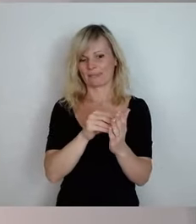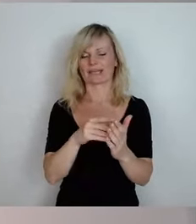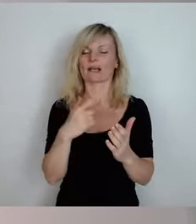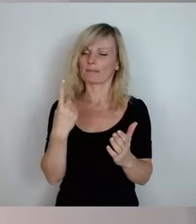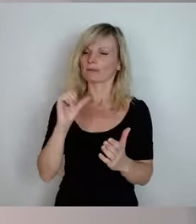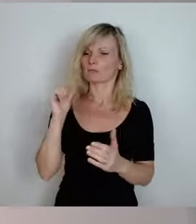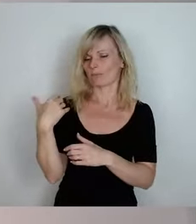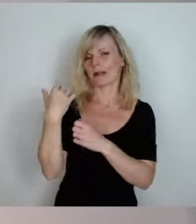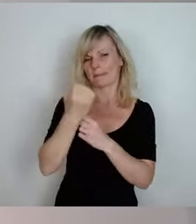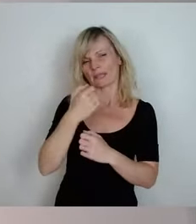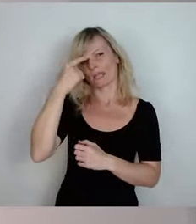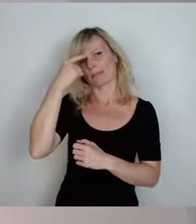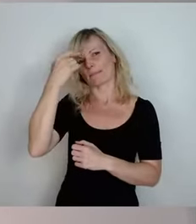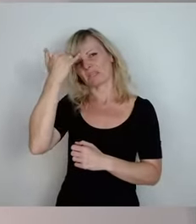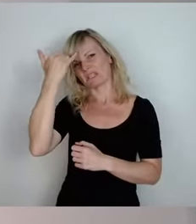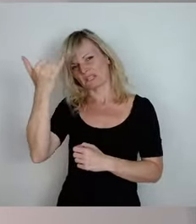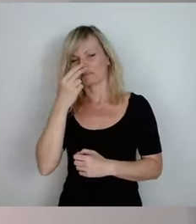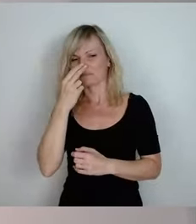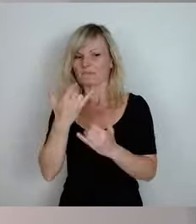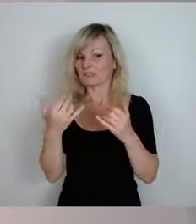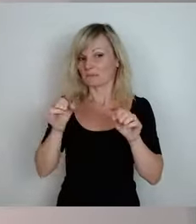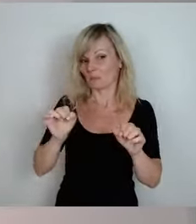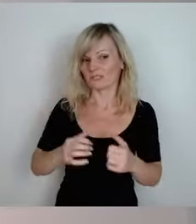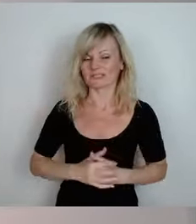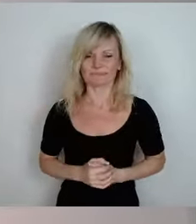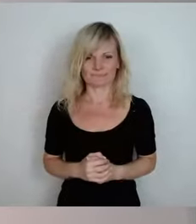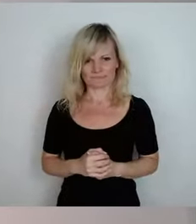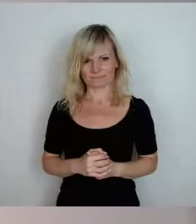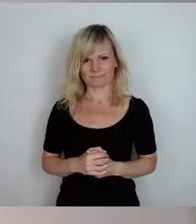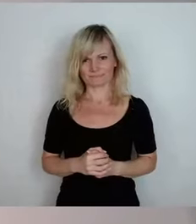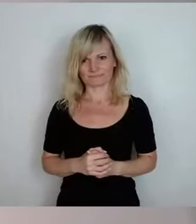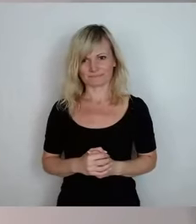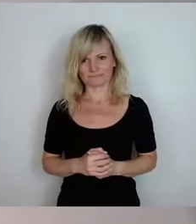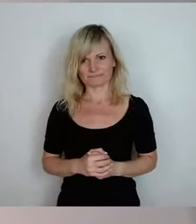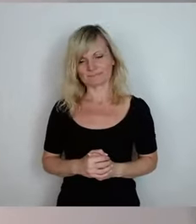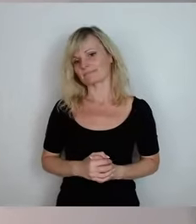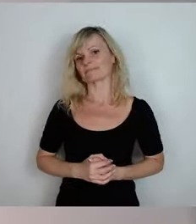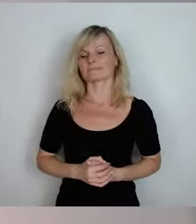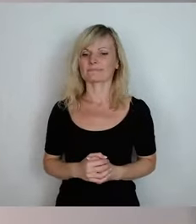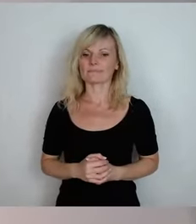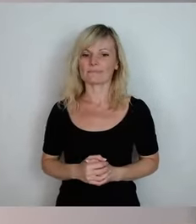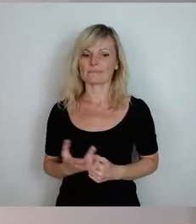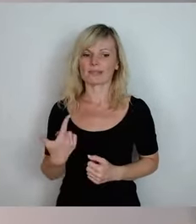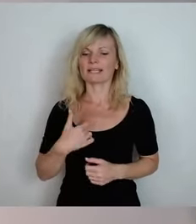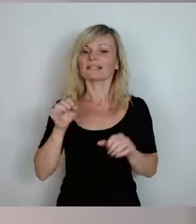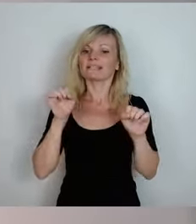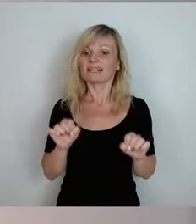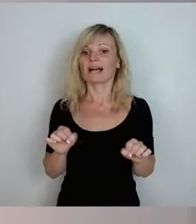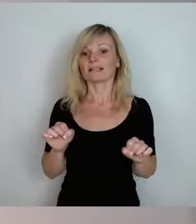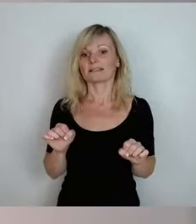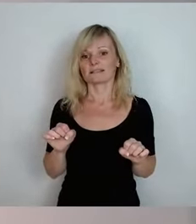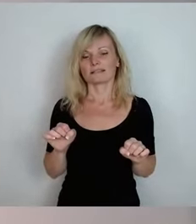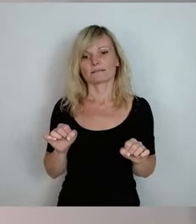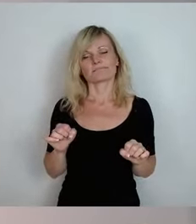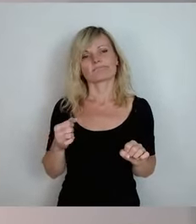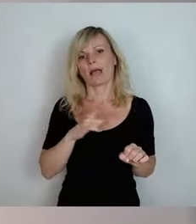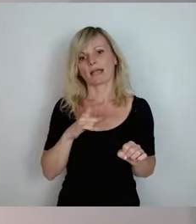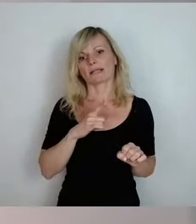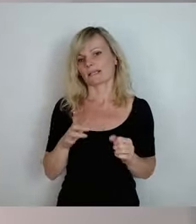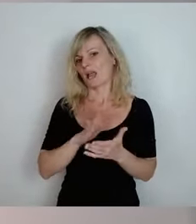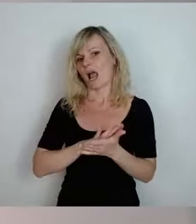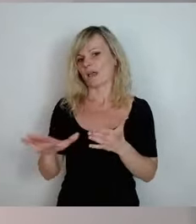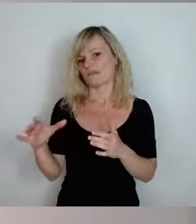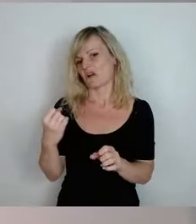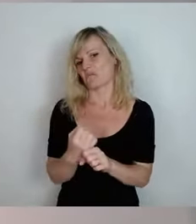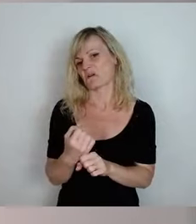schaue mal, was da zu erreichen ist. Ich könnte mir es ja jetzt relativ einfach machen und kann sagen, Frau